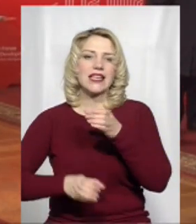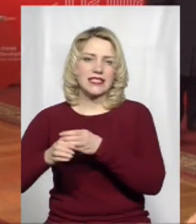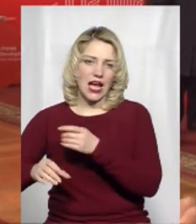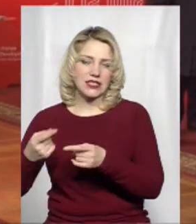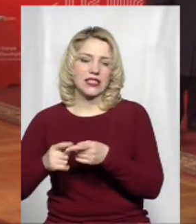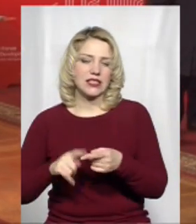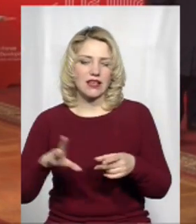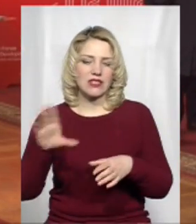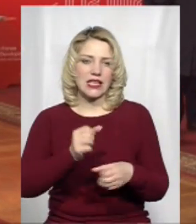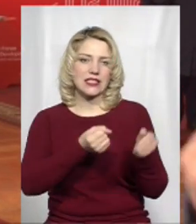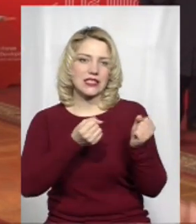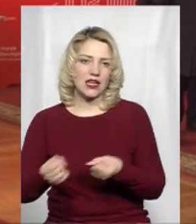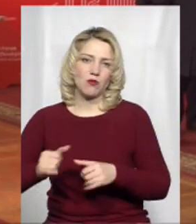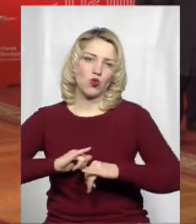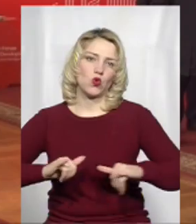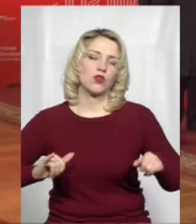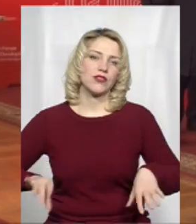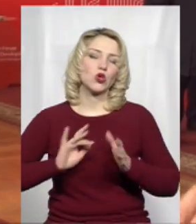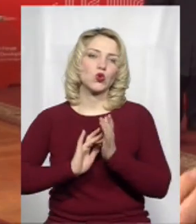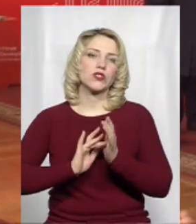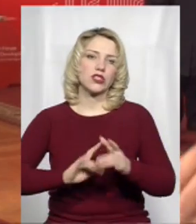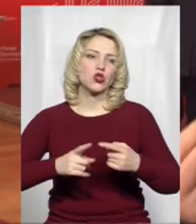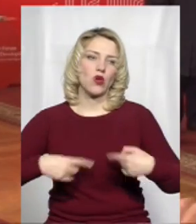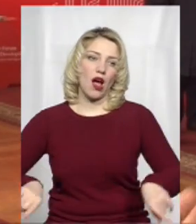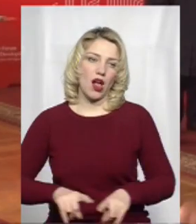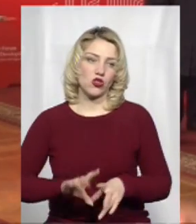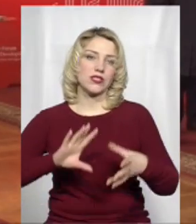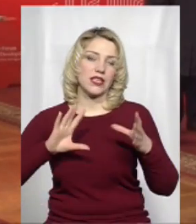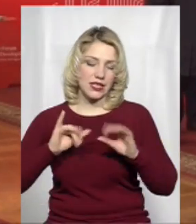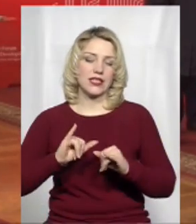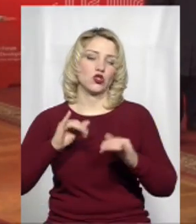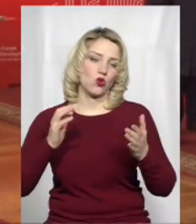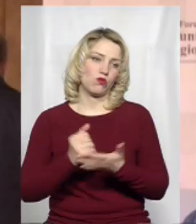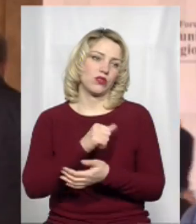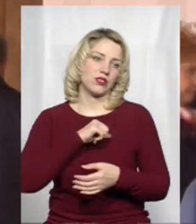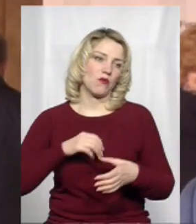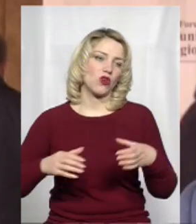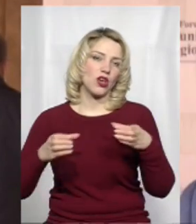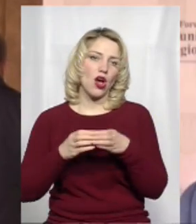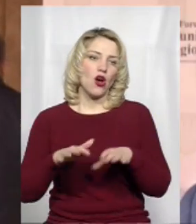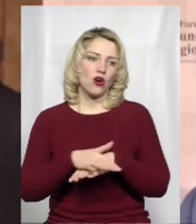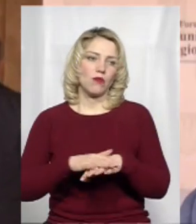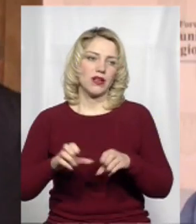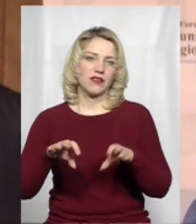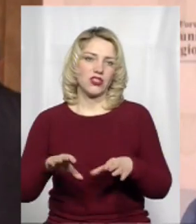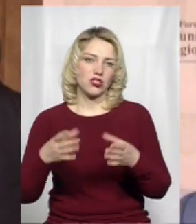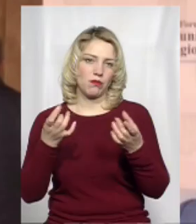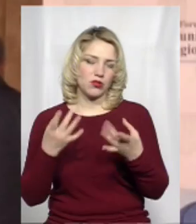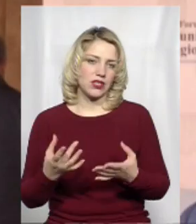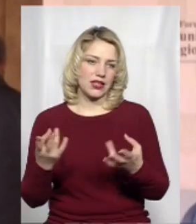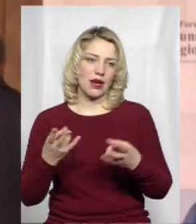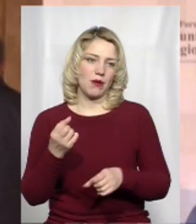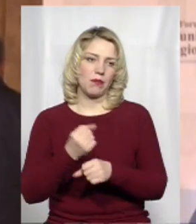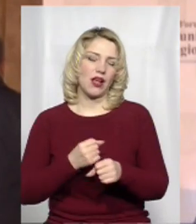стримує розвиток і туристичної галузі, та й здобутків самої громади. Вирішення дуже просто, потрібно